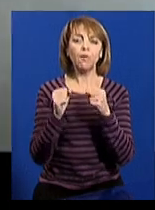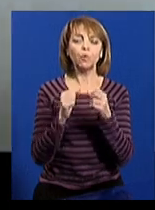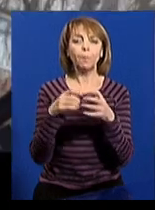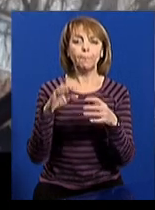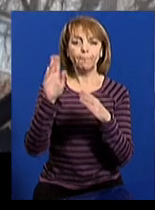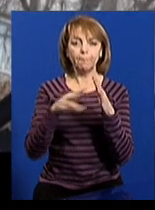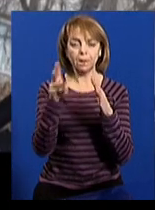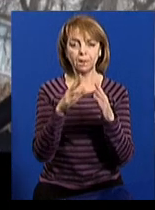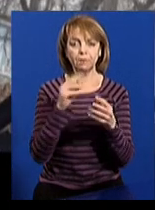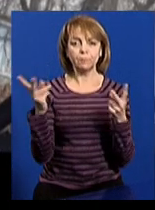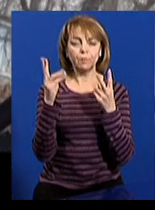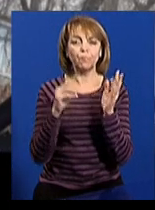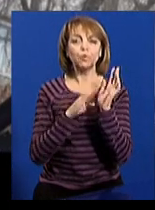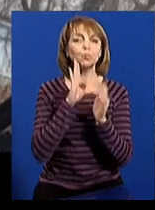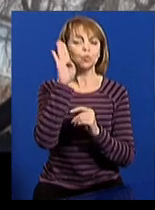восьмої ранку.